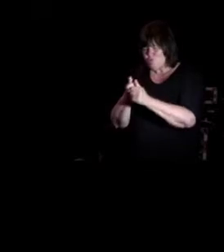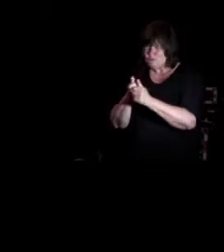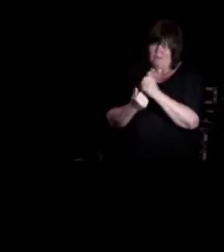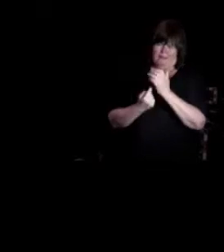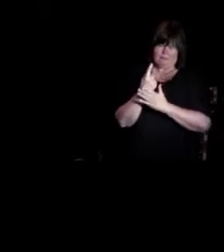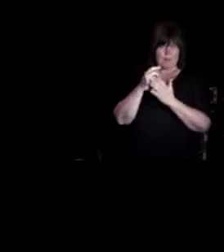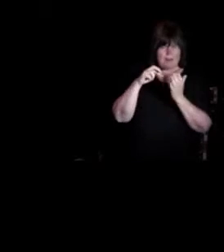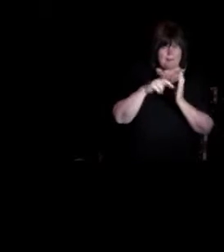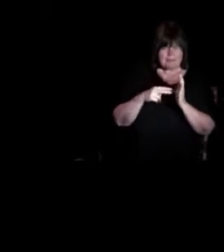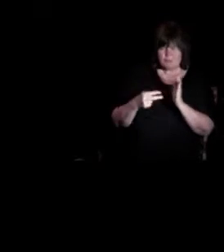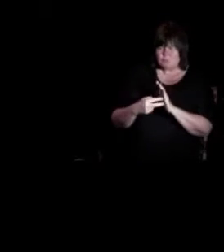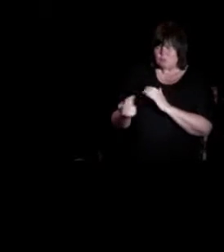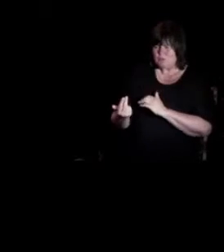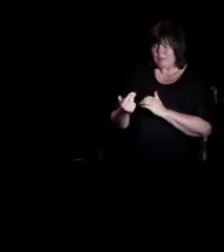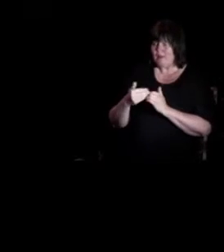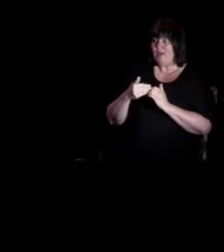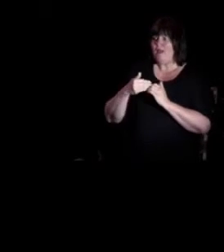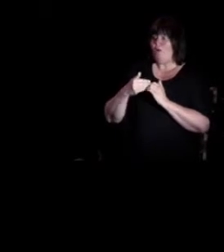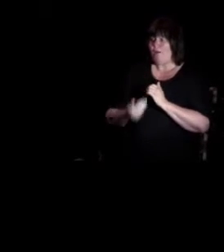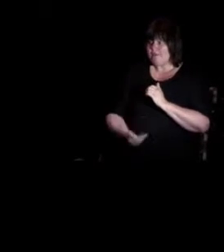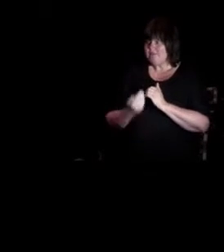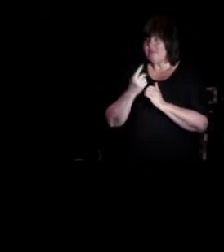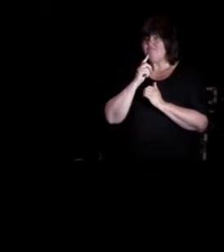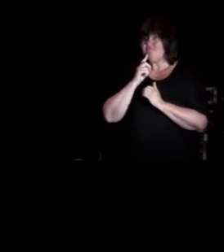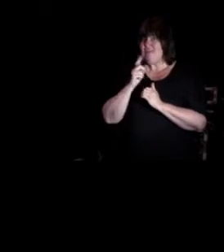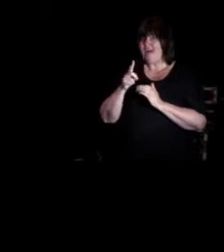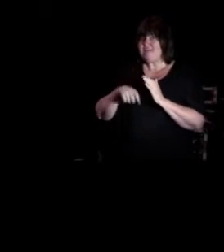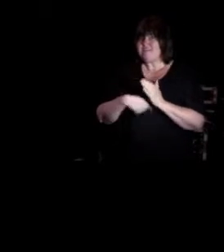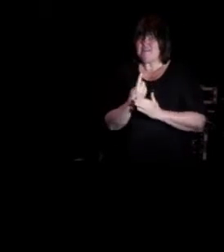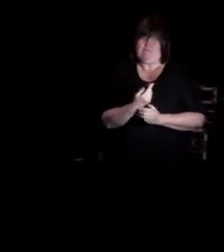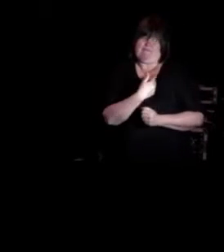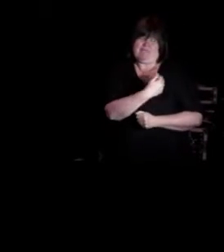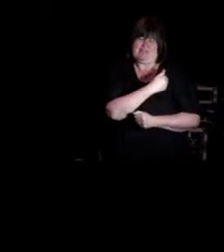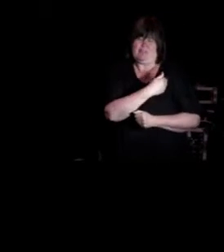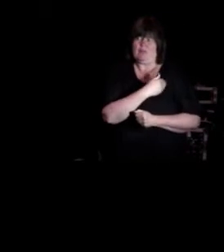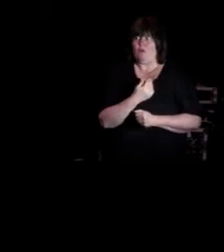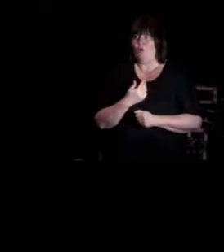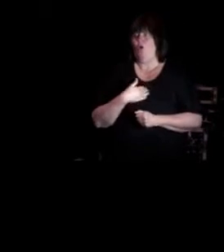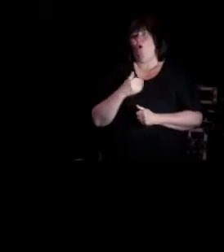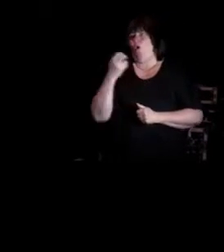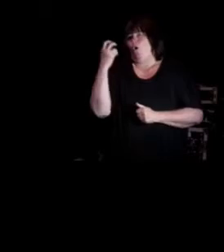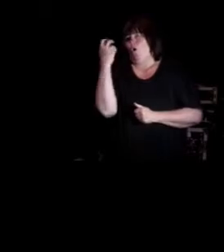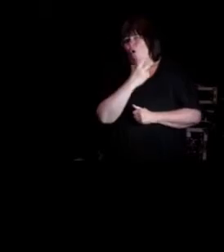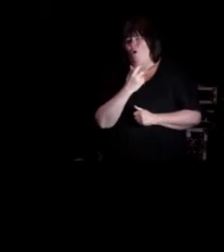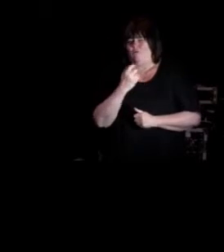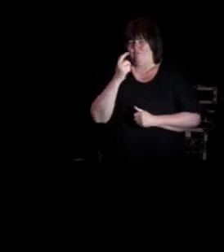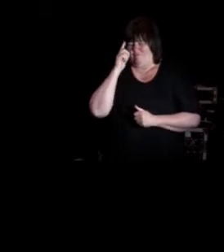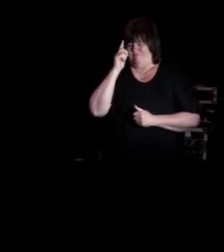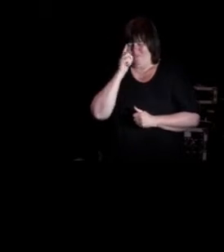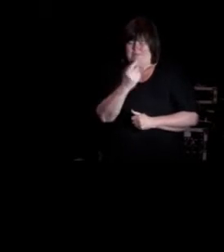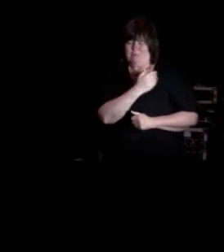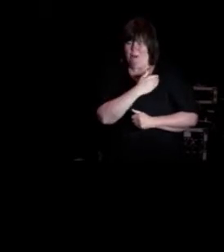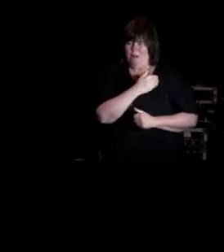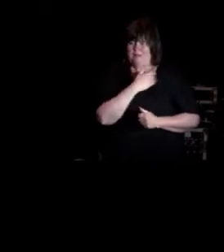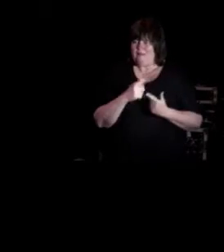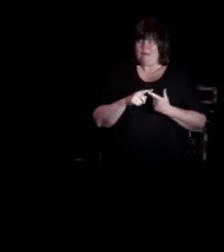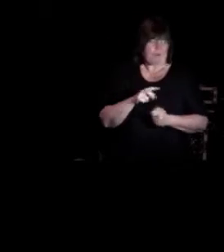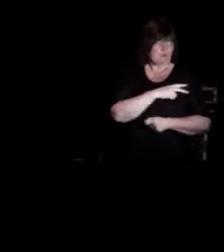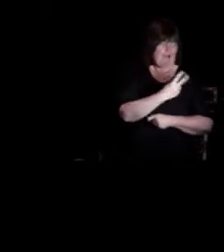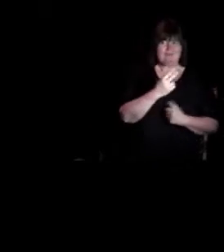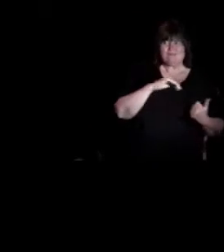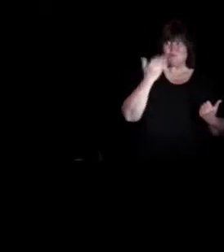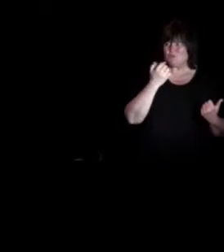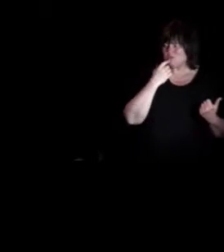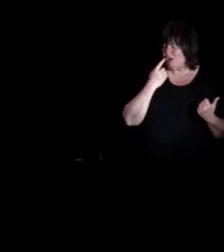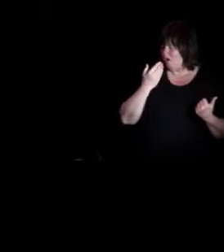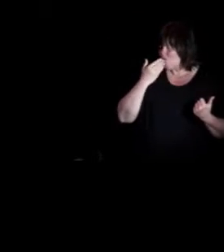og etter hver time så fikk jeg tilbakemelding. Og jeg fikk kjempegode tilbakemeldinger. De andre studentene de sa jeg hadde